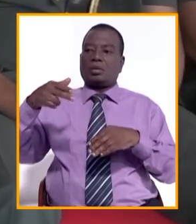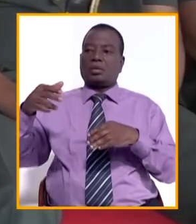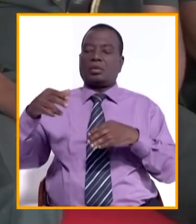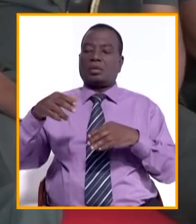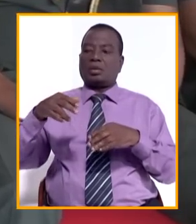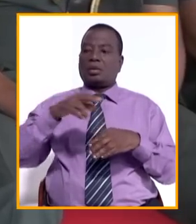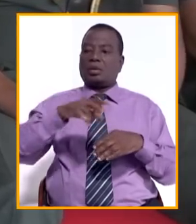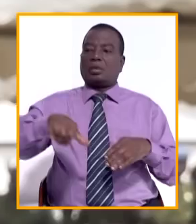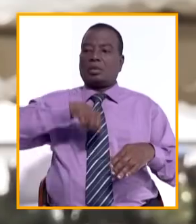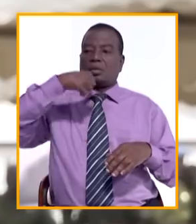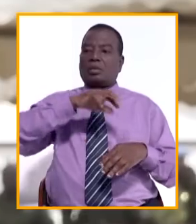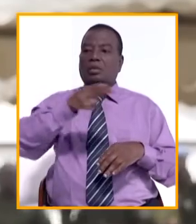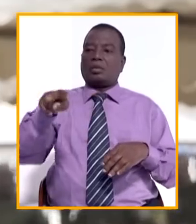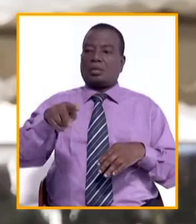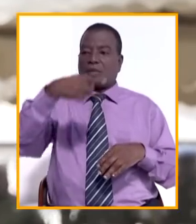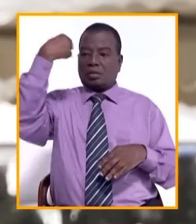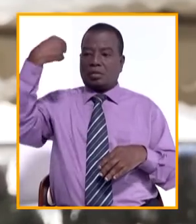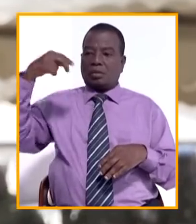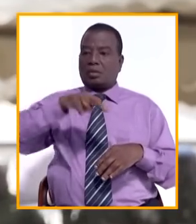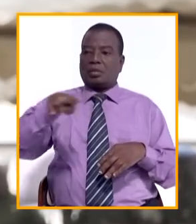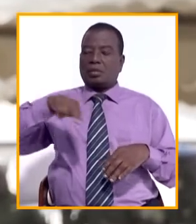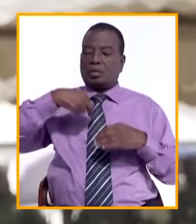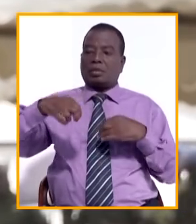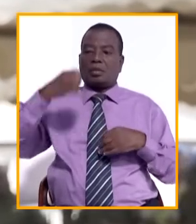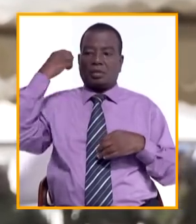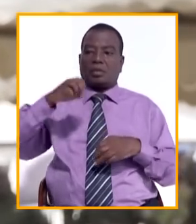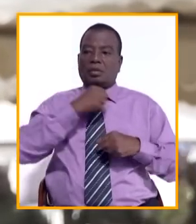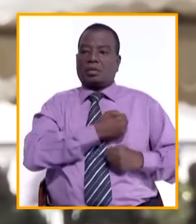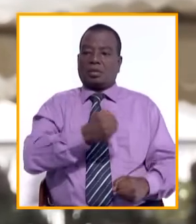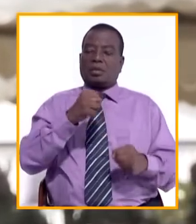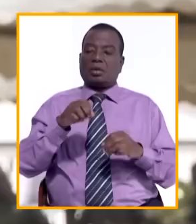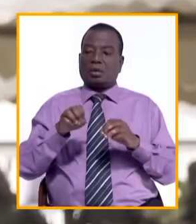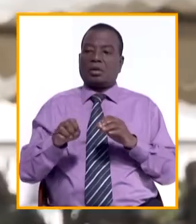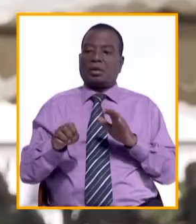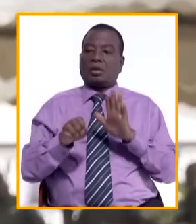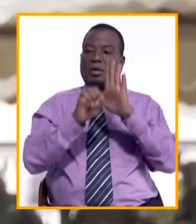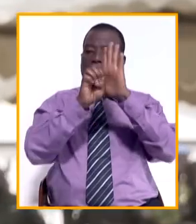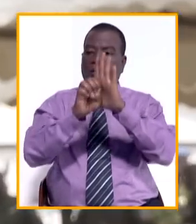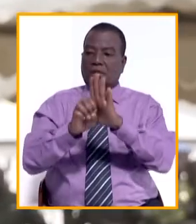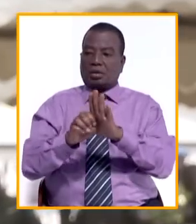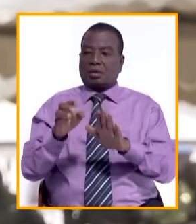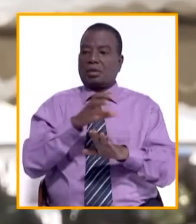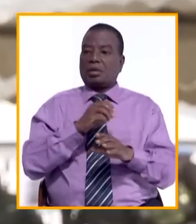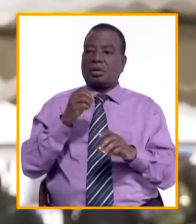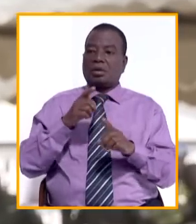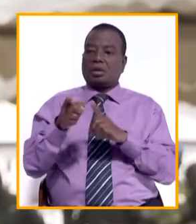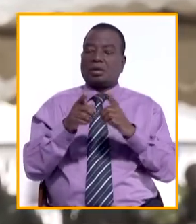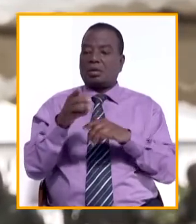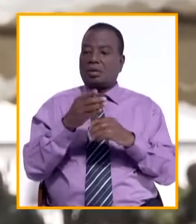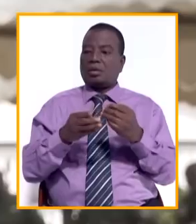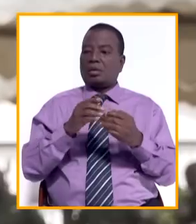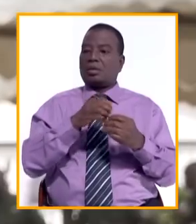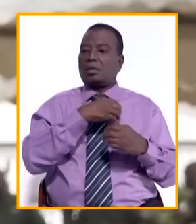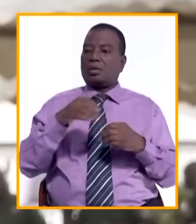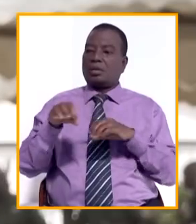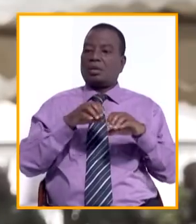Vous pouvez être fiers de vous, car vous avez été des militaires exemplaires, guidés par le courage et la détermination. Vous avez